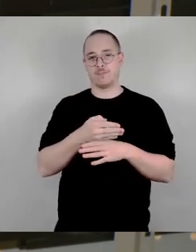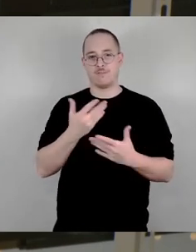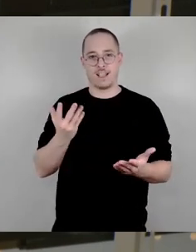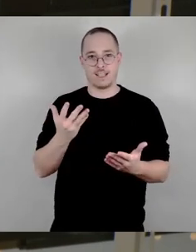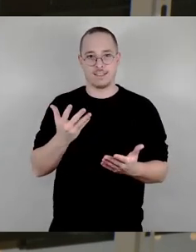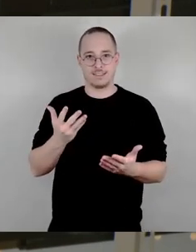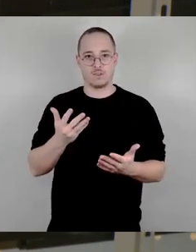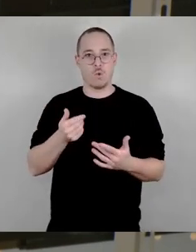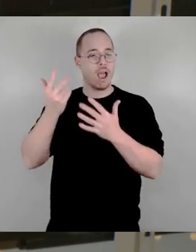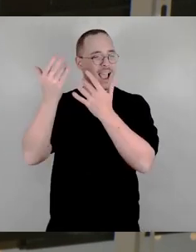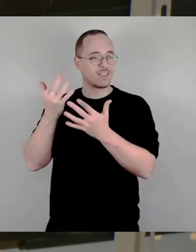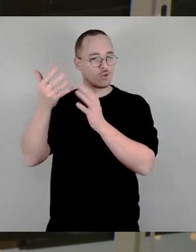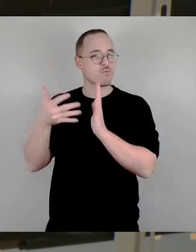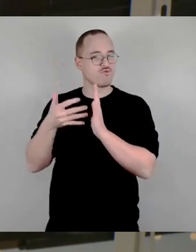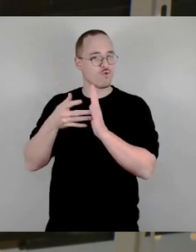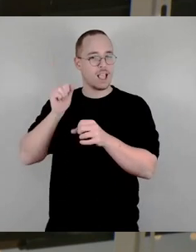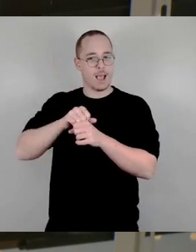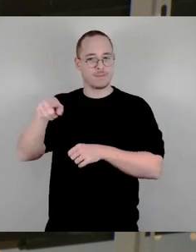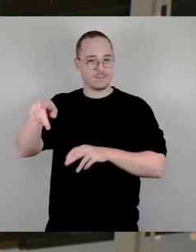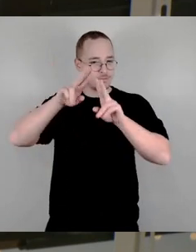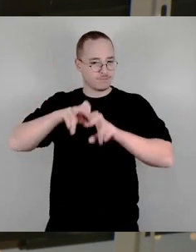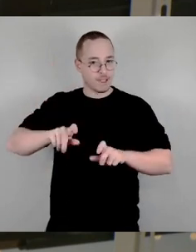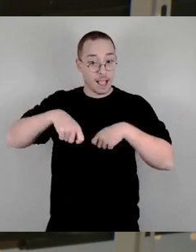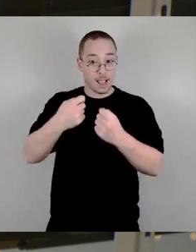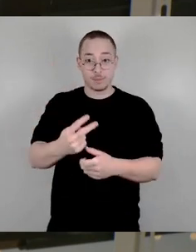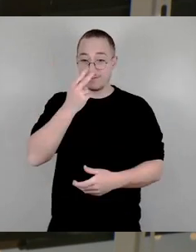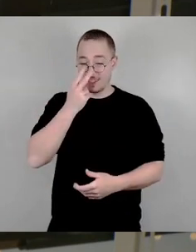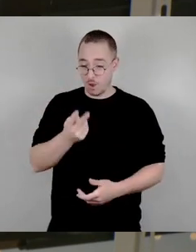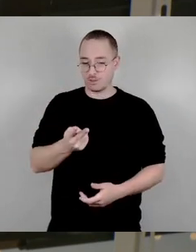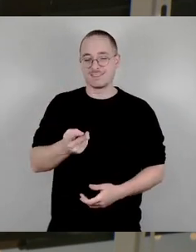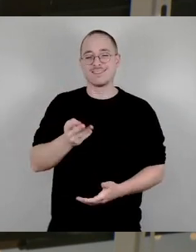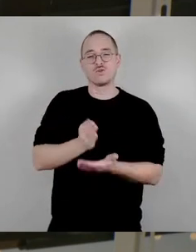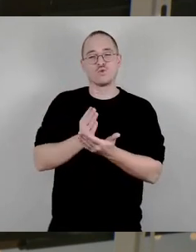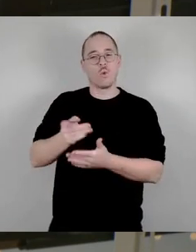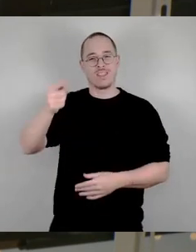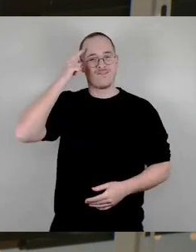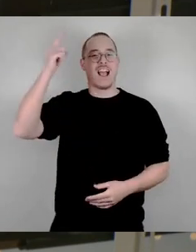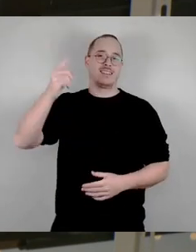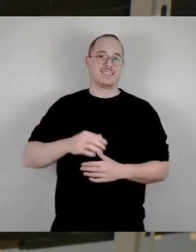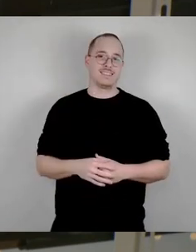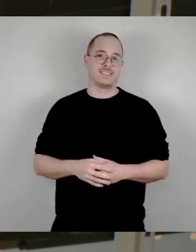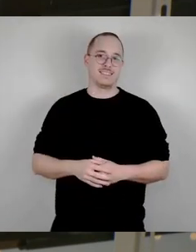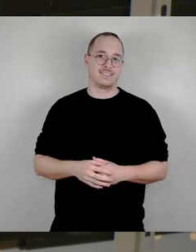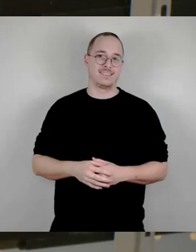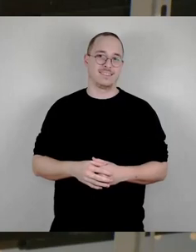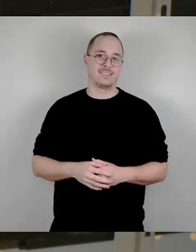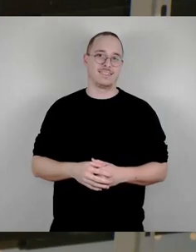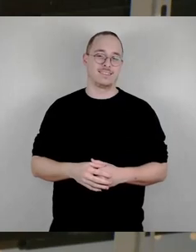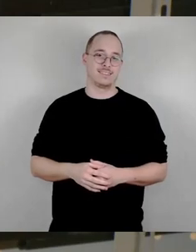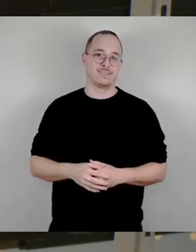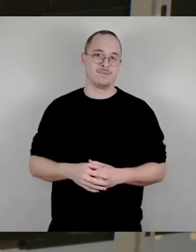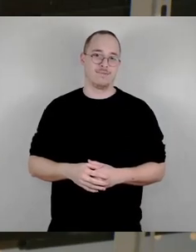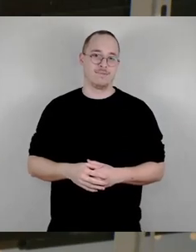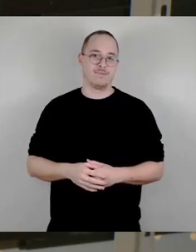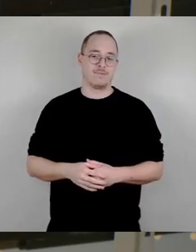Rechnungsprüfungsamt sicherlich und wahrscheinlich und überhaupt rausbekommen wird. Es wurde in der Presse von